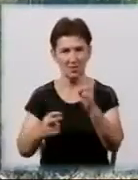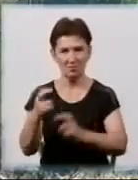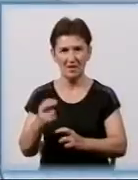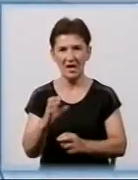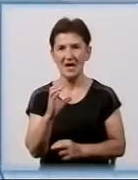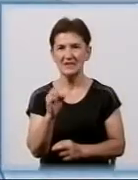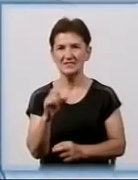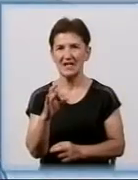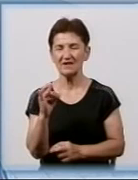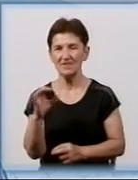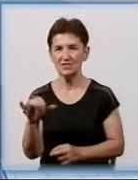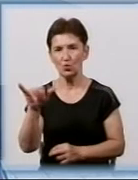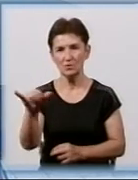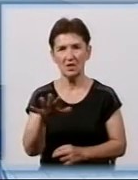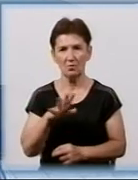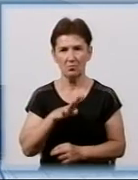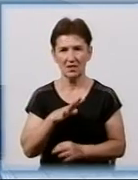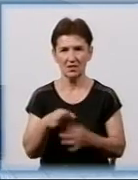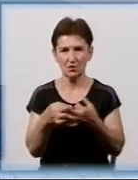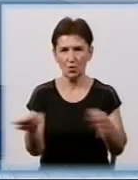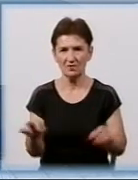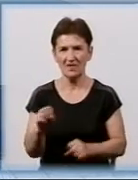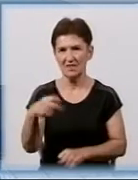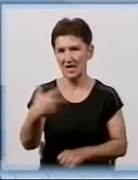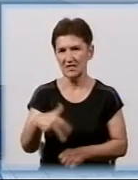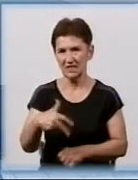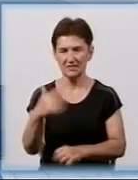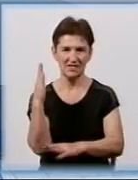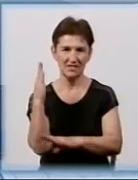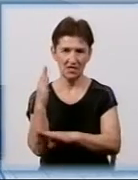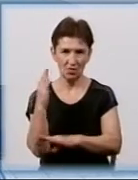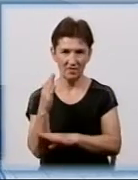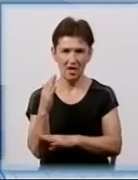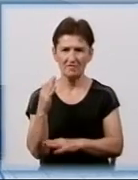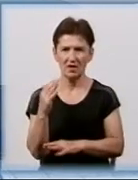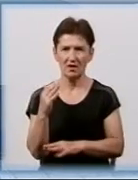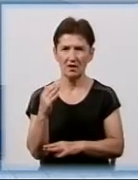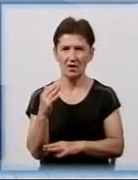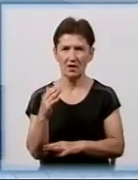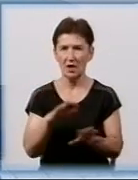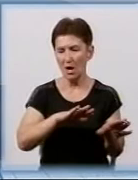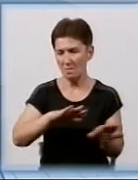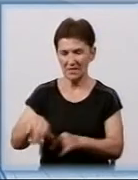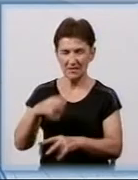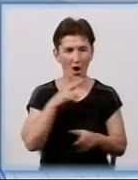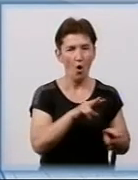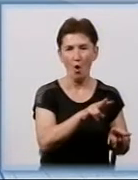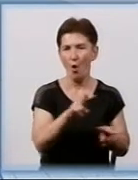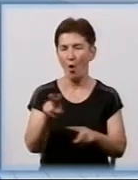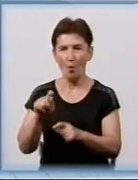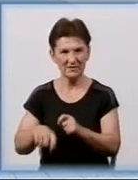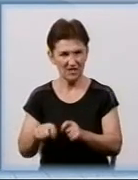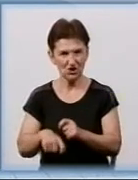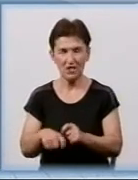Кіровоград». У них був дозвіл на 30 дерев, наданий акт був після обстеження, а